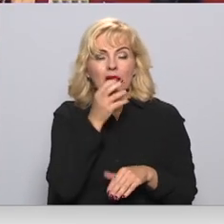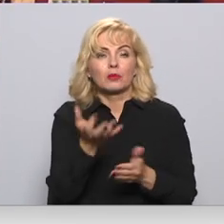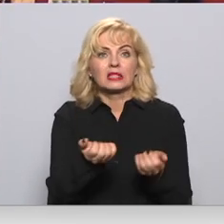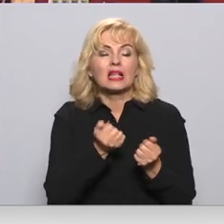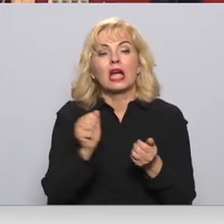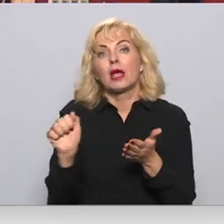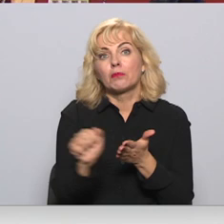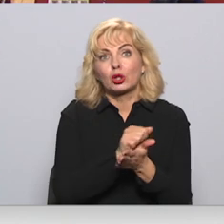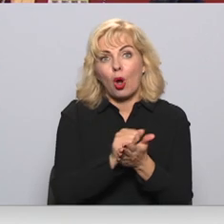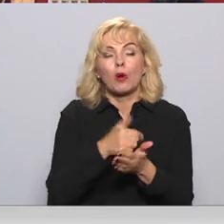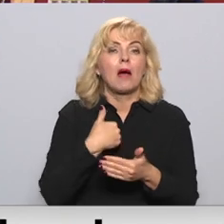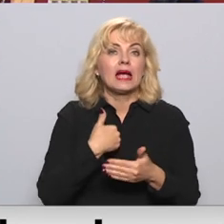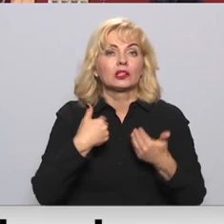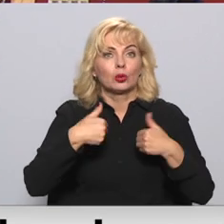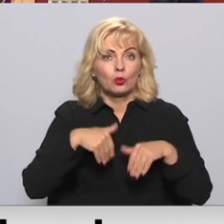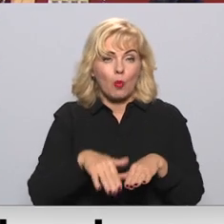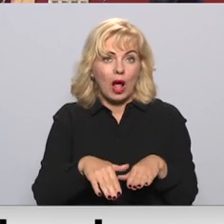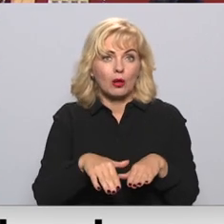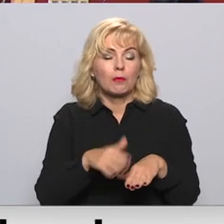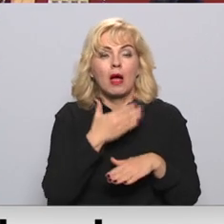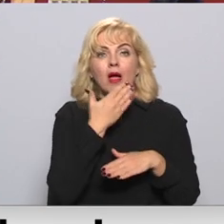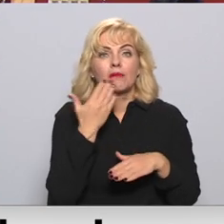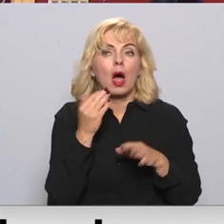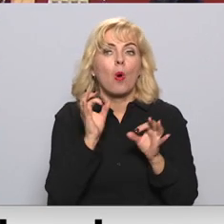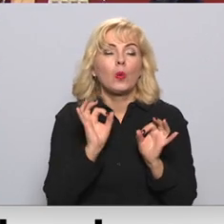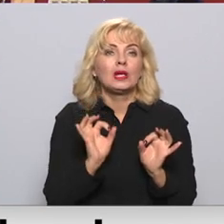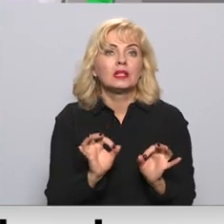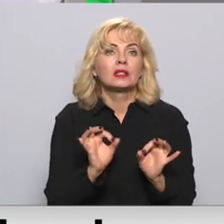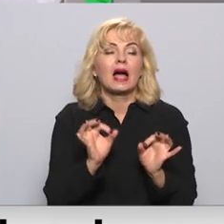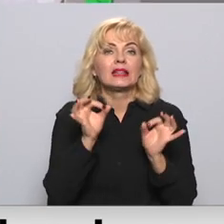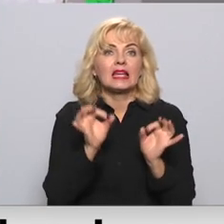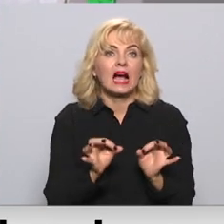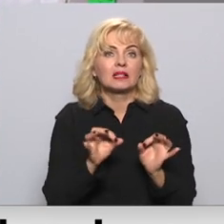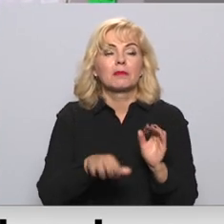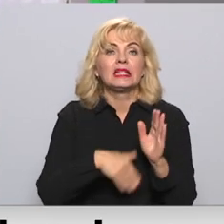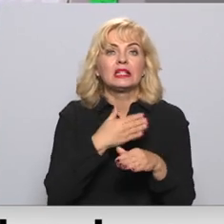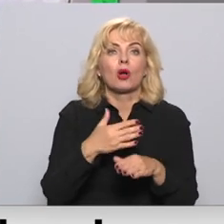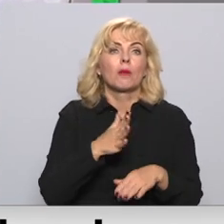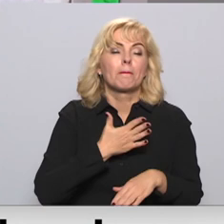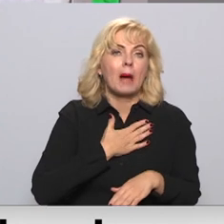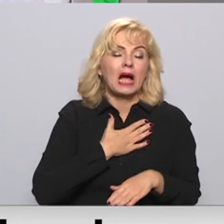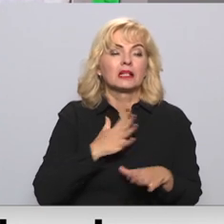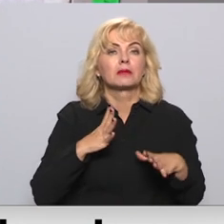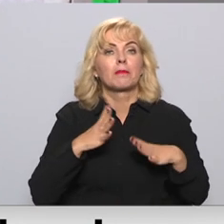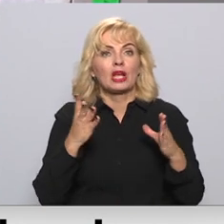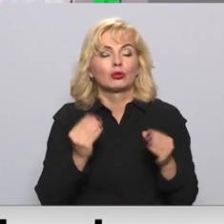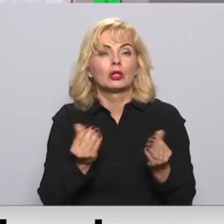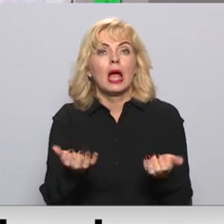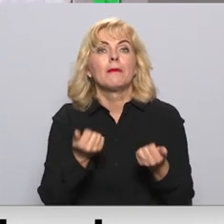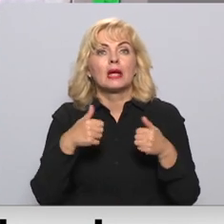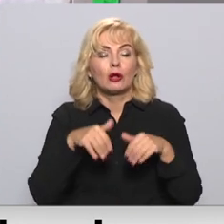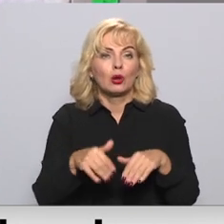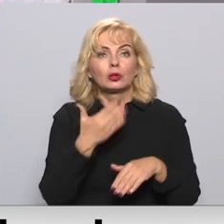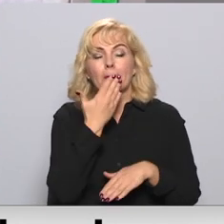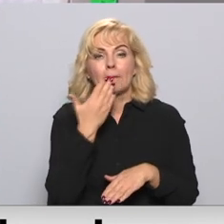bet es nolēmu tā, ka nav tā kā īsti tiesības izjaukt arī manas brīvdienas, pieņemot šos lēmumus